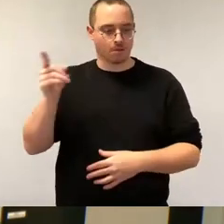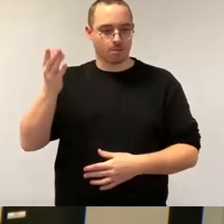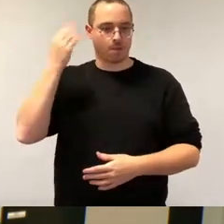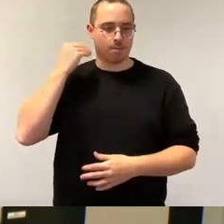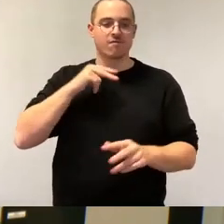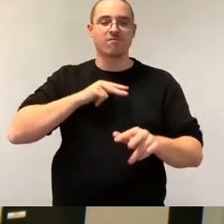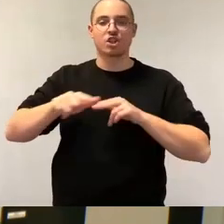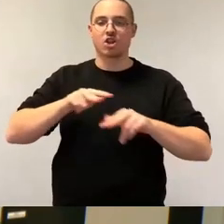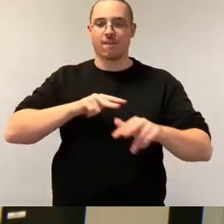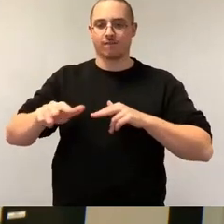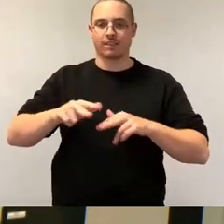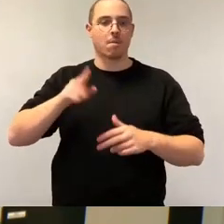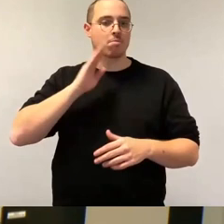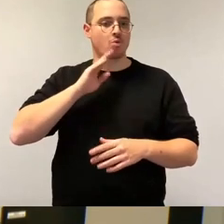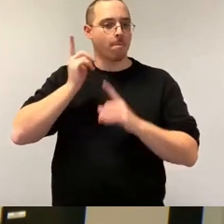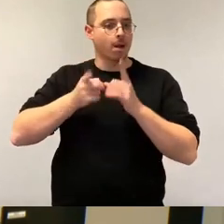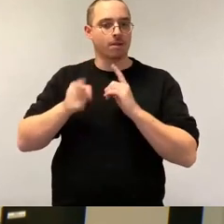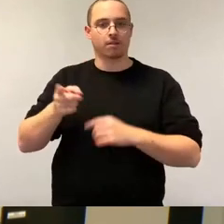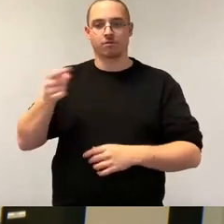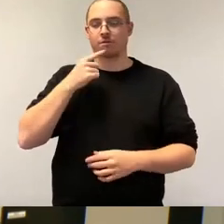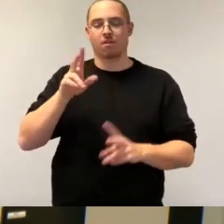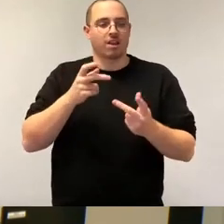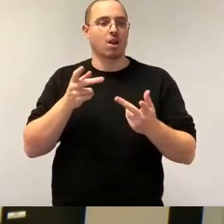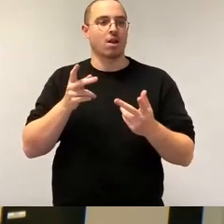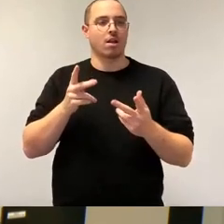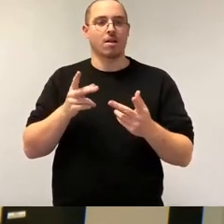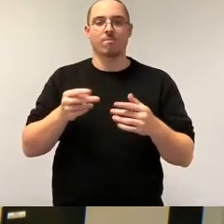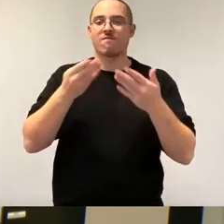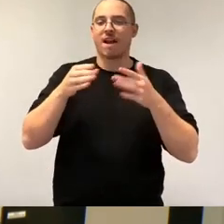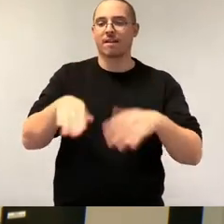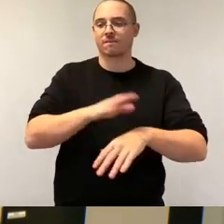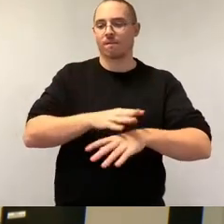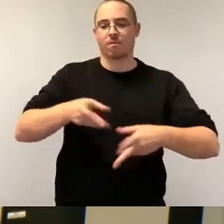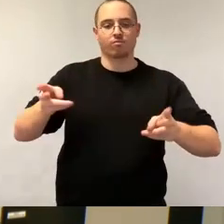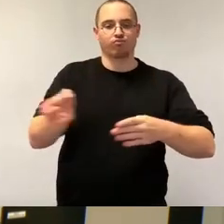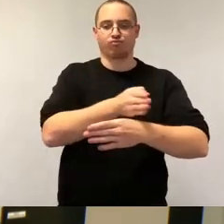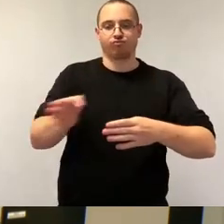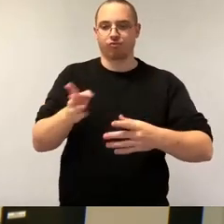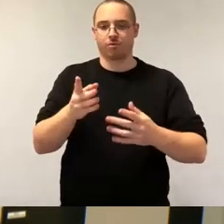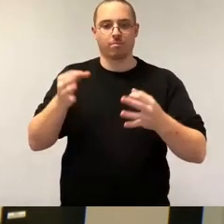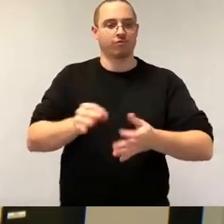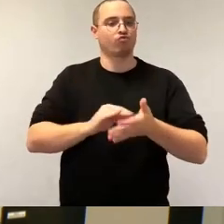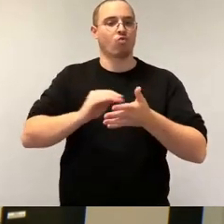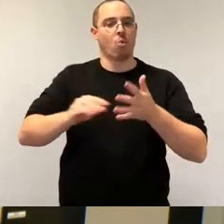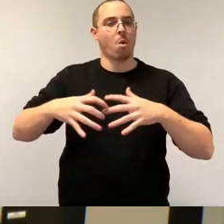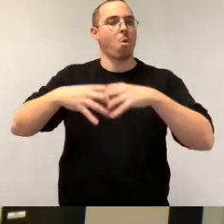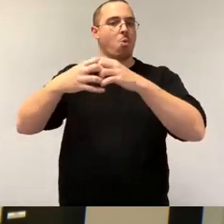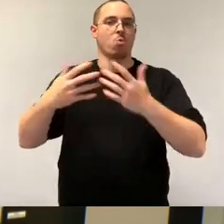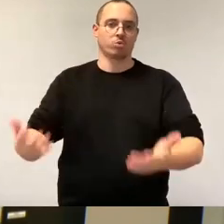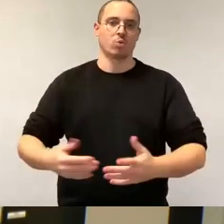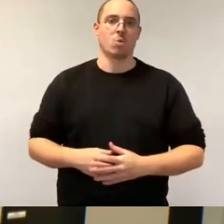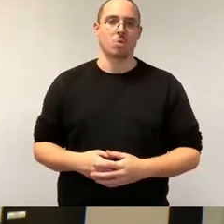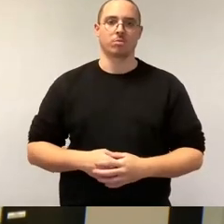unkonventionell über Weihnachten quasi diese Schule mit gegründet hat, eine Satzung, einen Verein gegründet hatte.